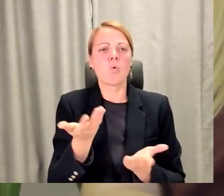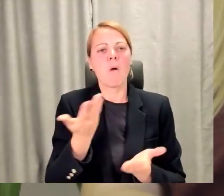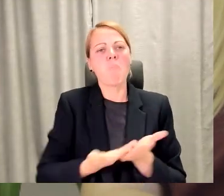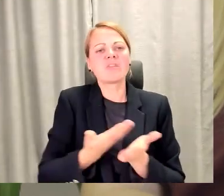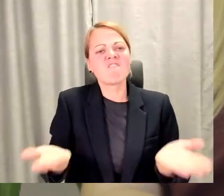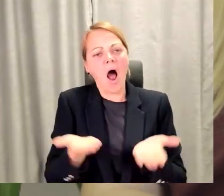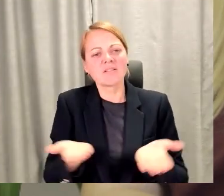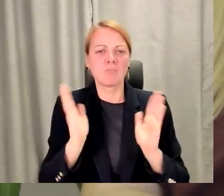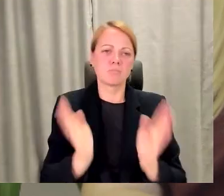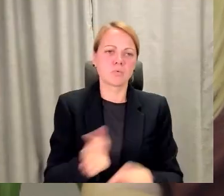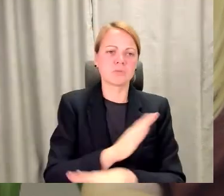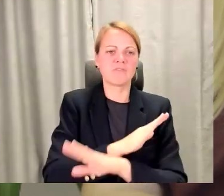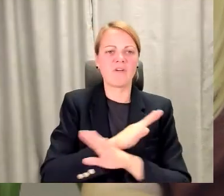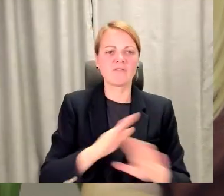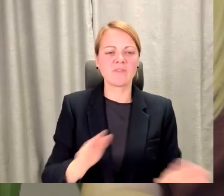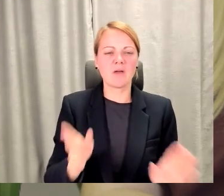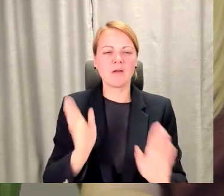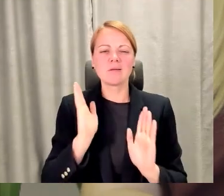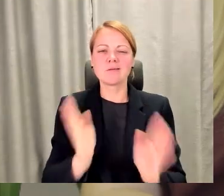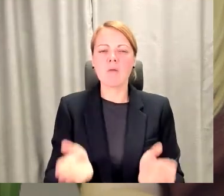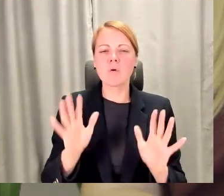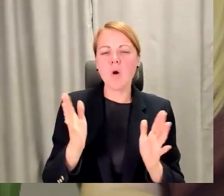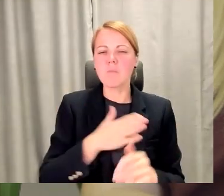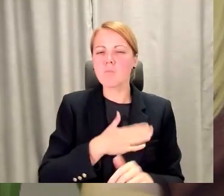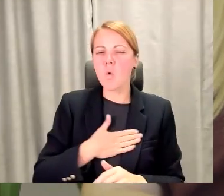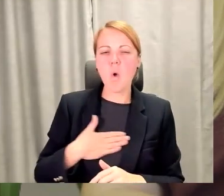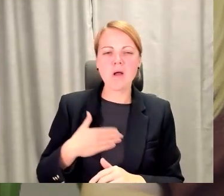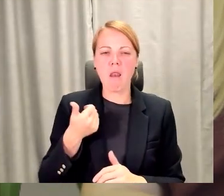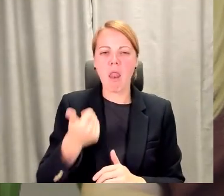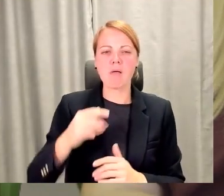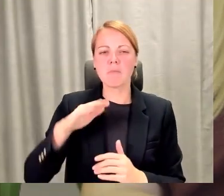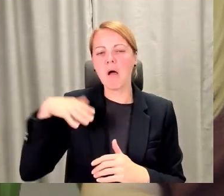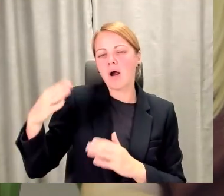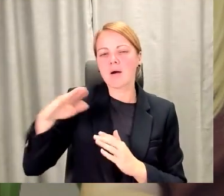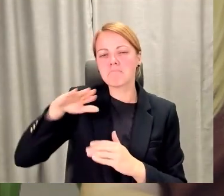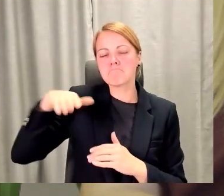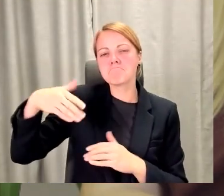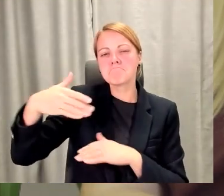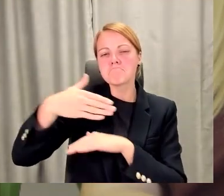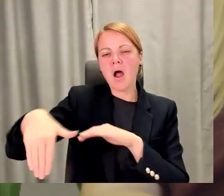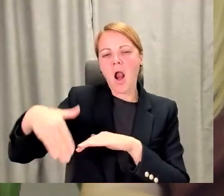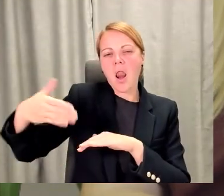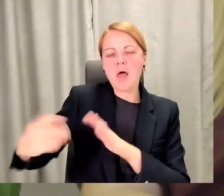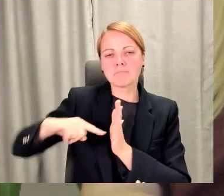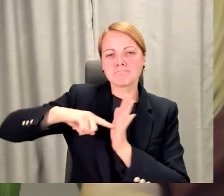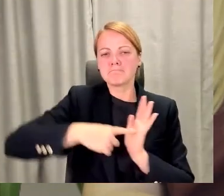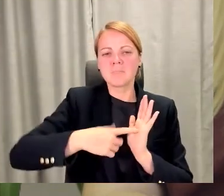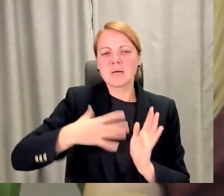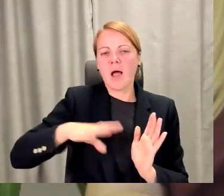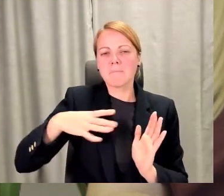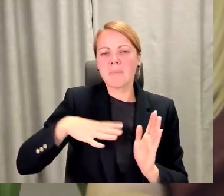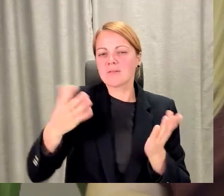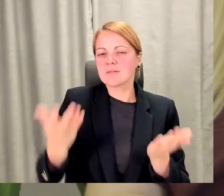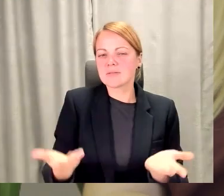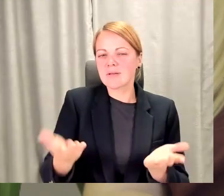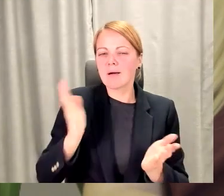tāda nebūs, jo tur ir jābūt kaut kam ļoti labam no ārpus, kāpēc. Tā varbūt no atbildes ir kārtējais jautājums. Tā